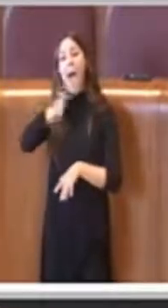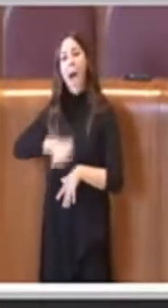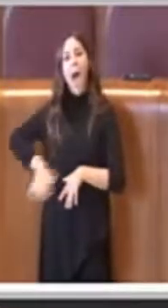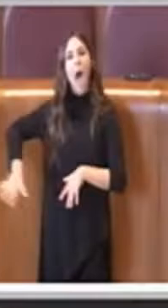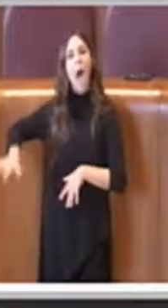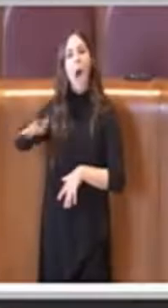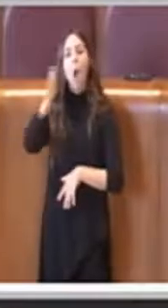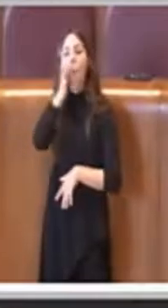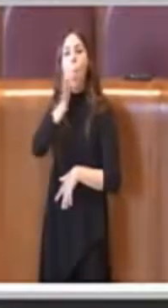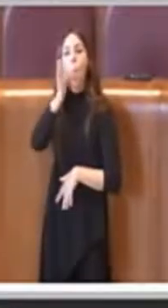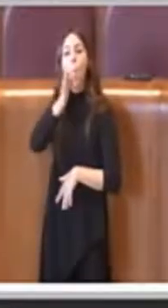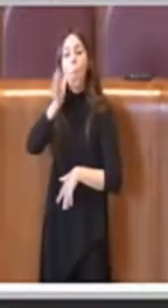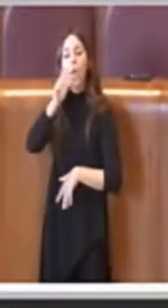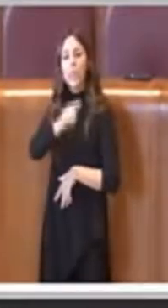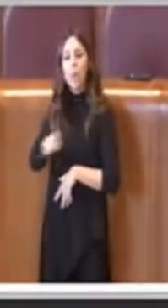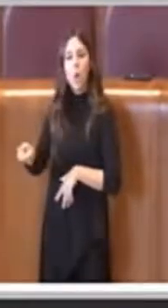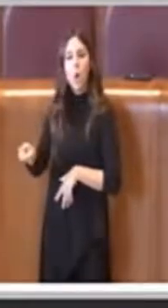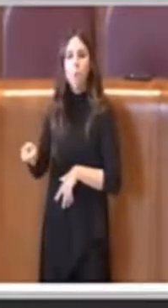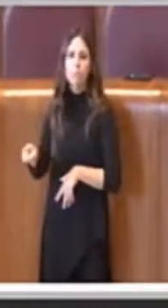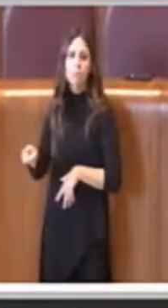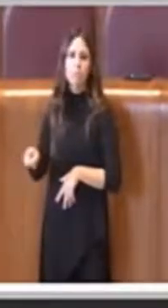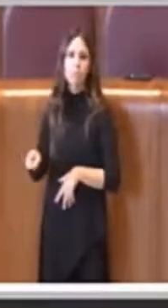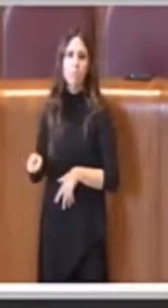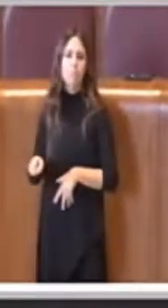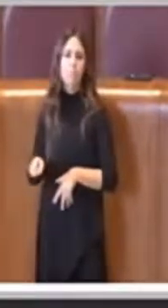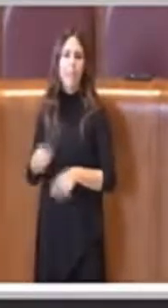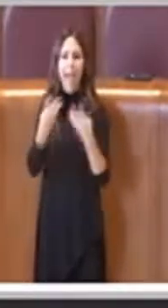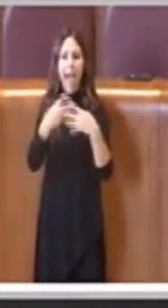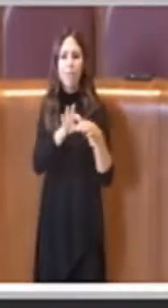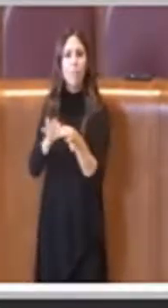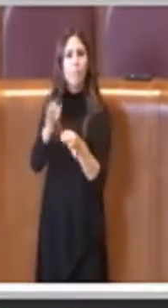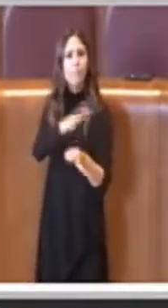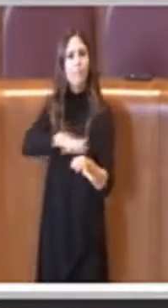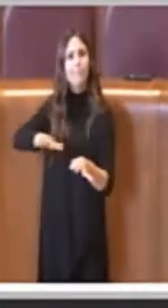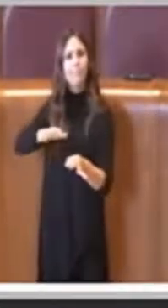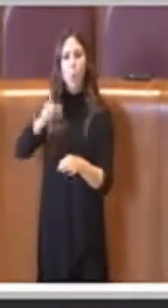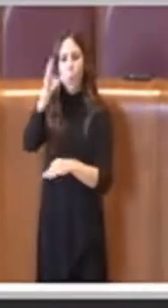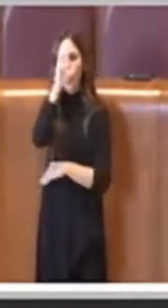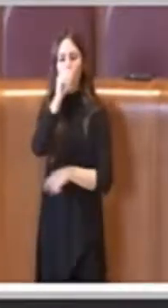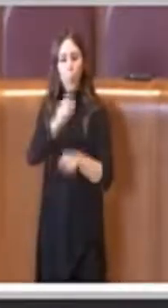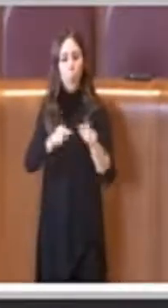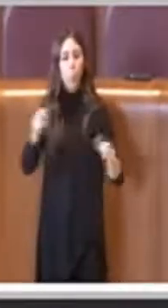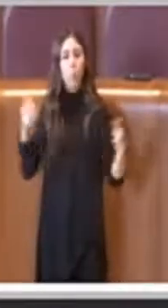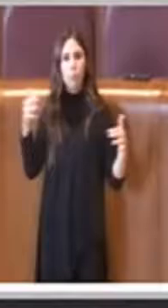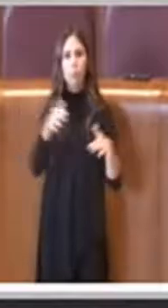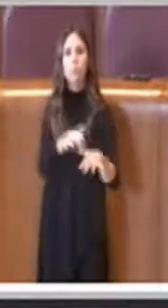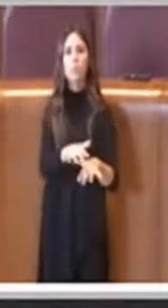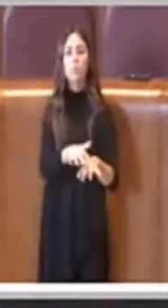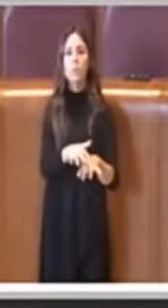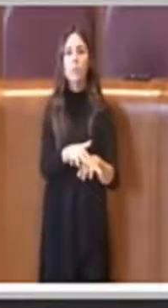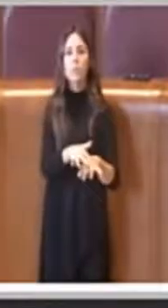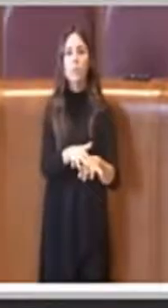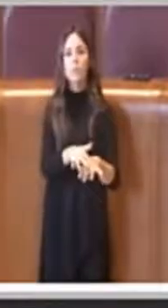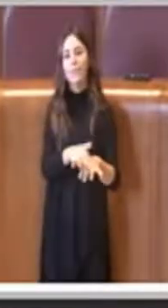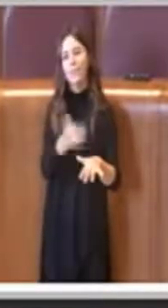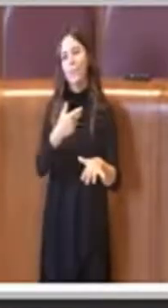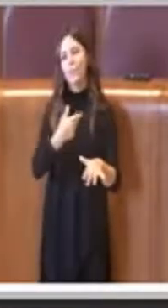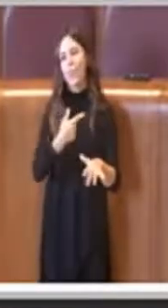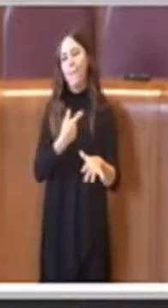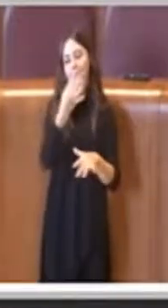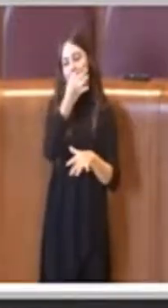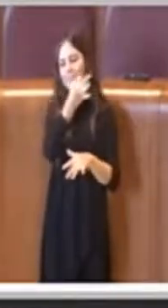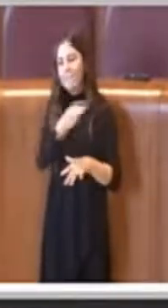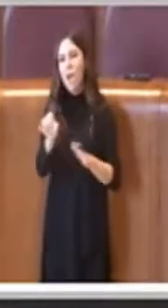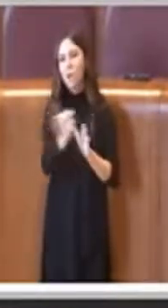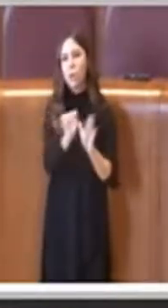comunque turistiche che racchiudono in sé delle perle di storia, di